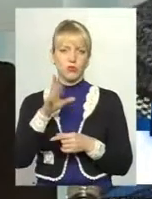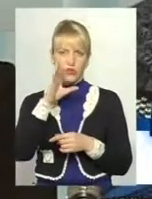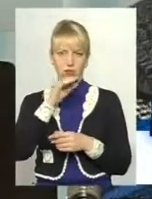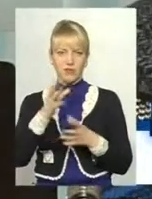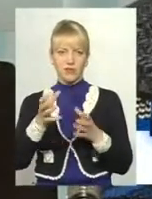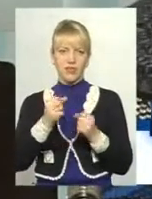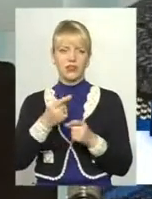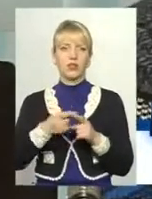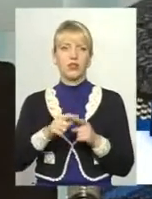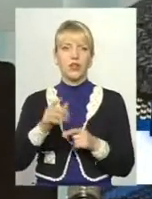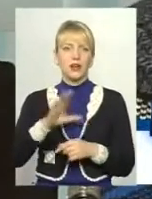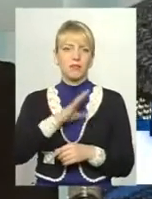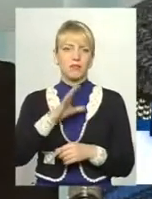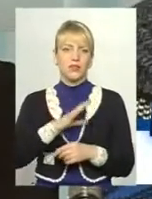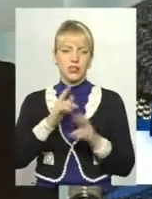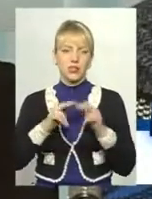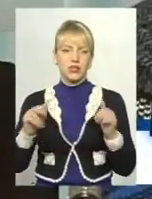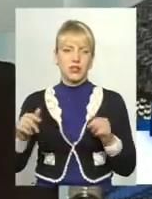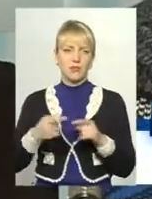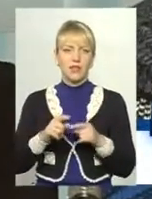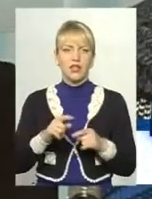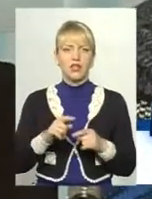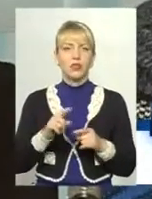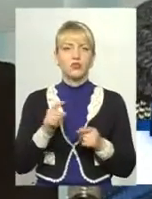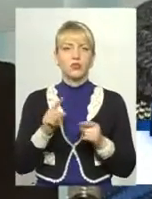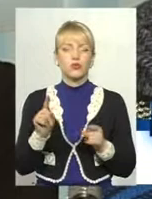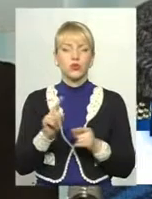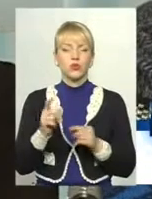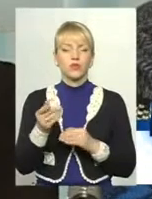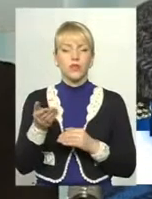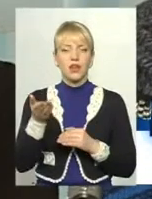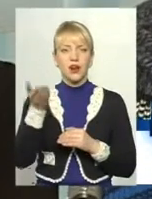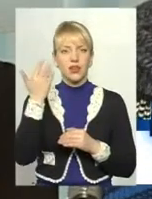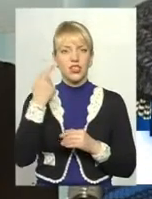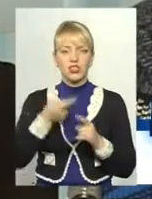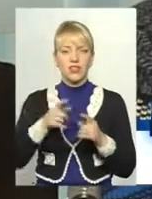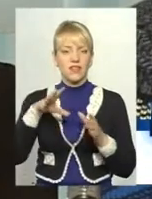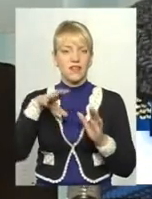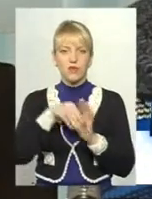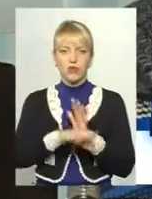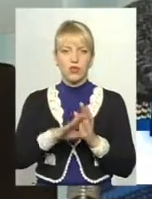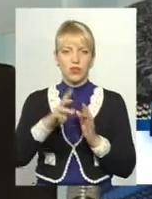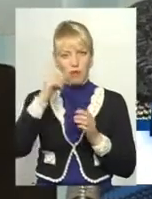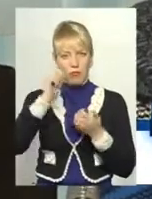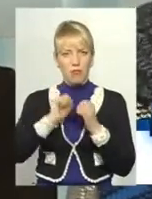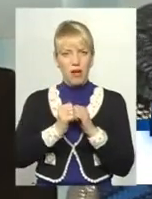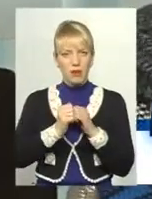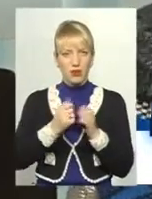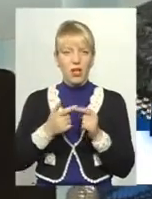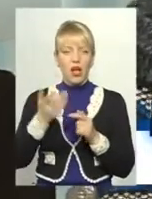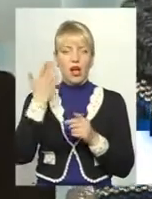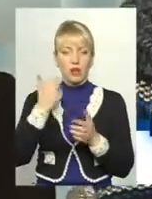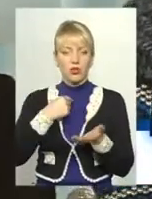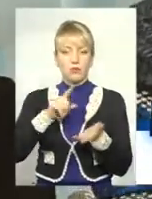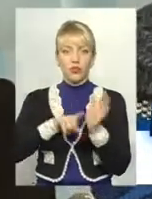взяти той колишній маєток Ігнація Сибар-Мархоцького, один з маєтків? Тому що на той час він не рахувався серед тих пам'яток. Але, коли Ігор почав його купувати,